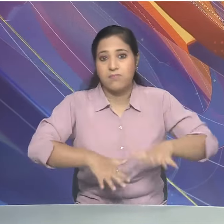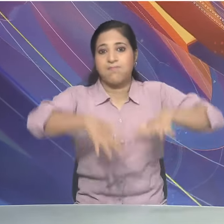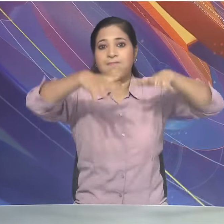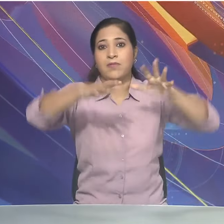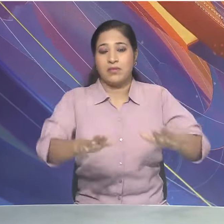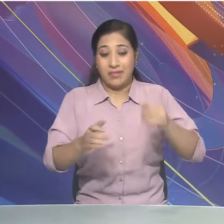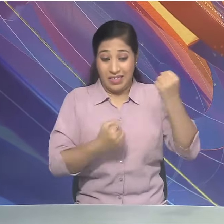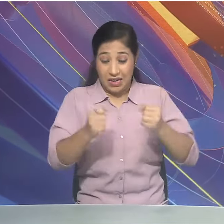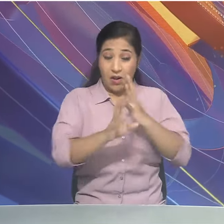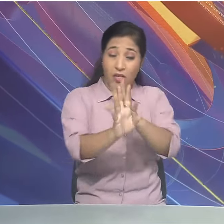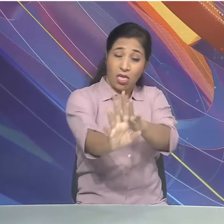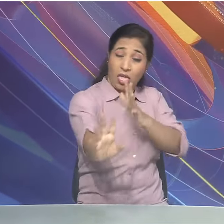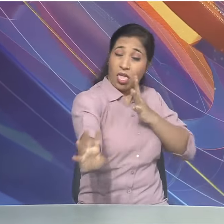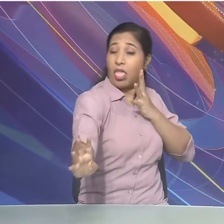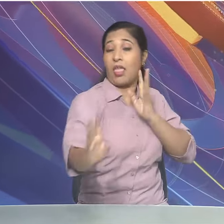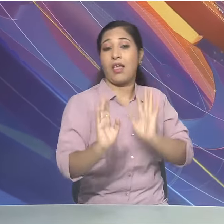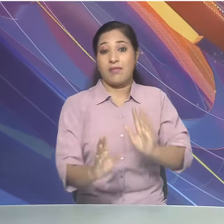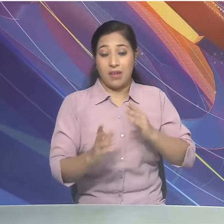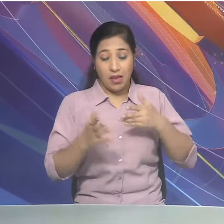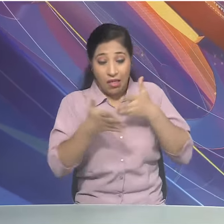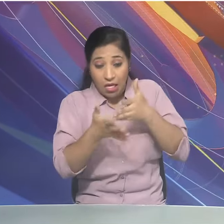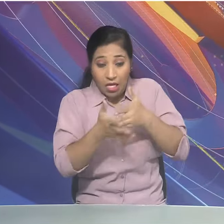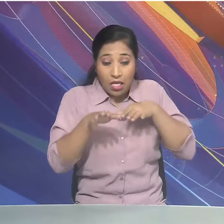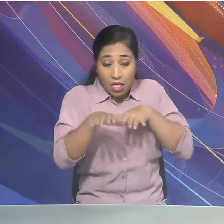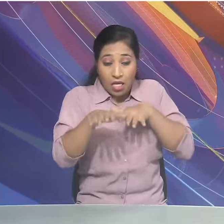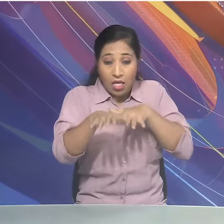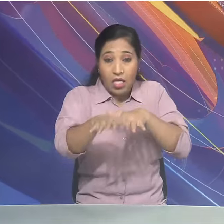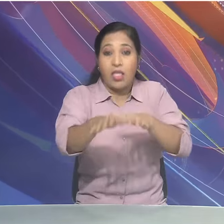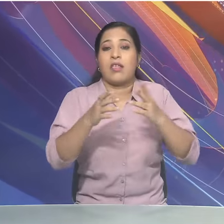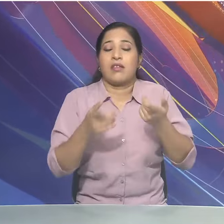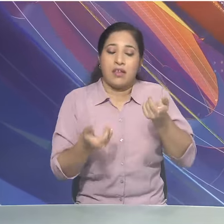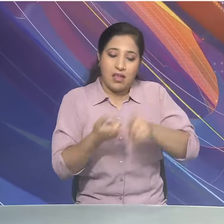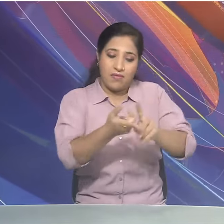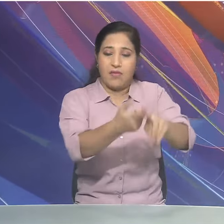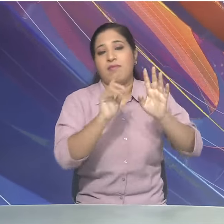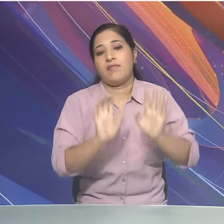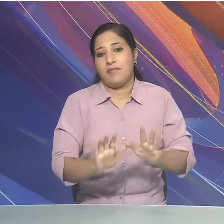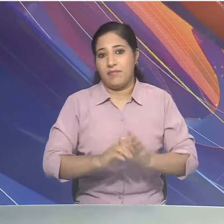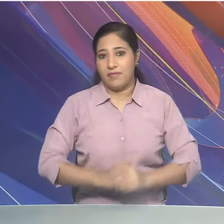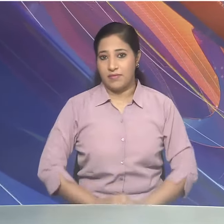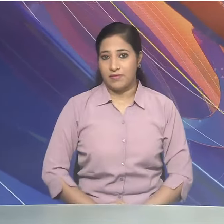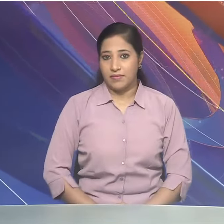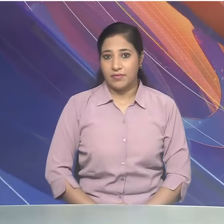वहीं गाडियों की लंबी कतार ने जाम के इस्तिती पैदा कर दी।